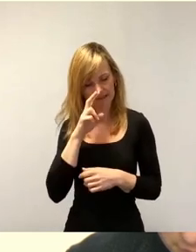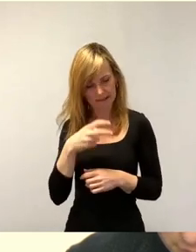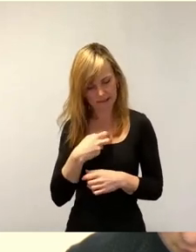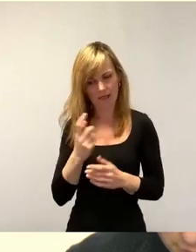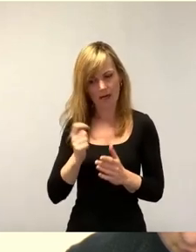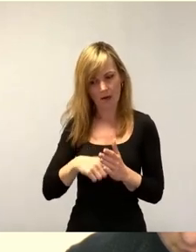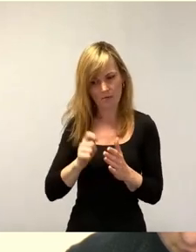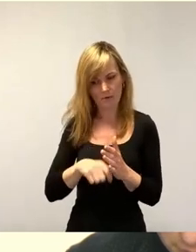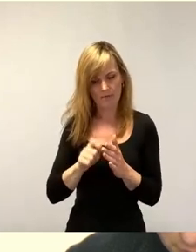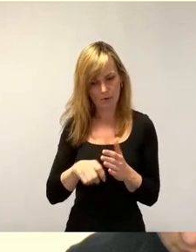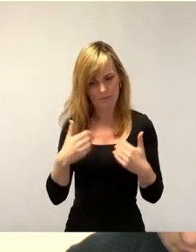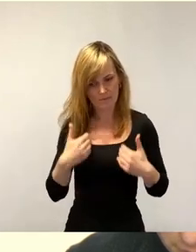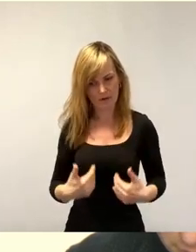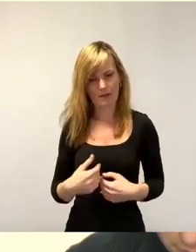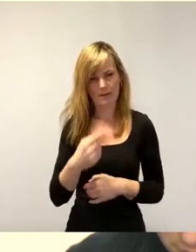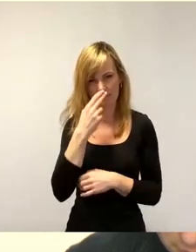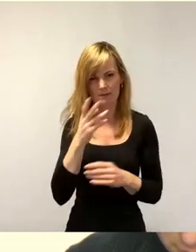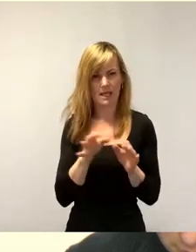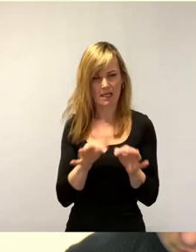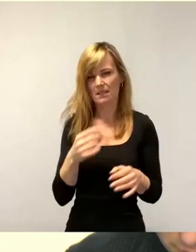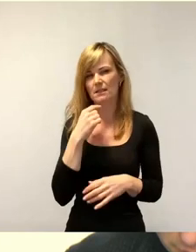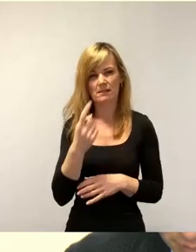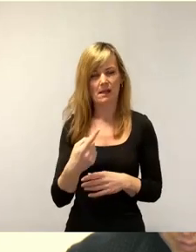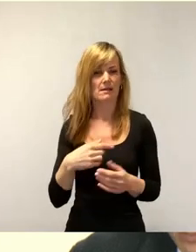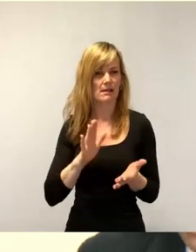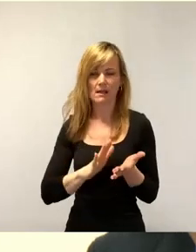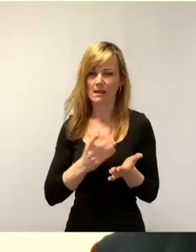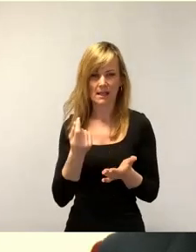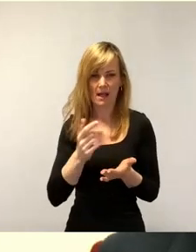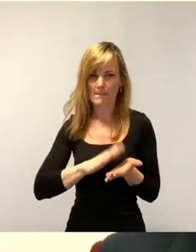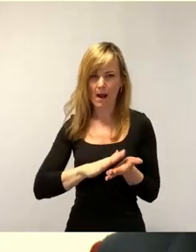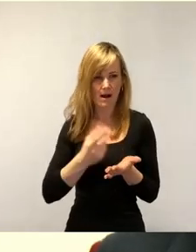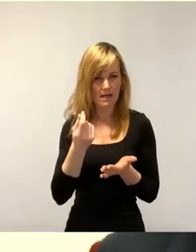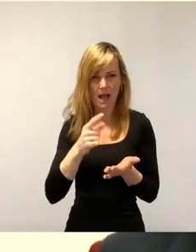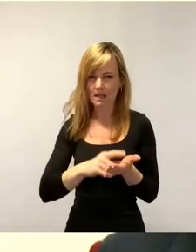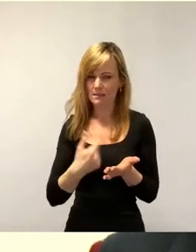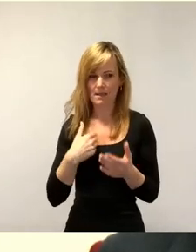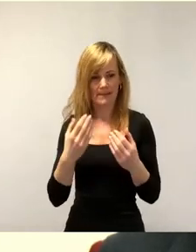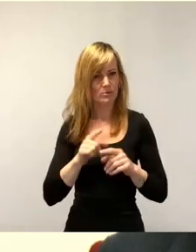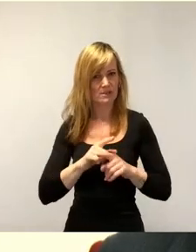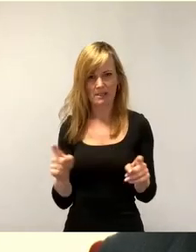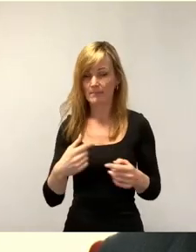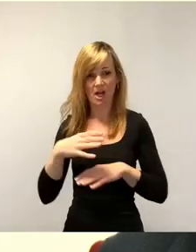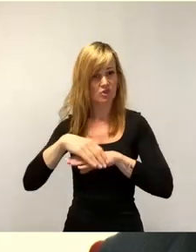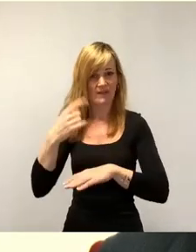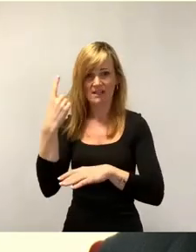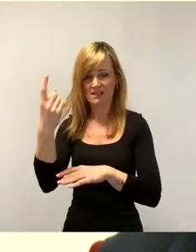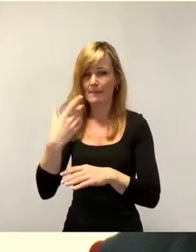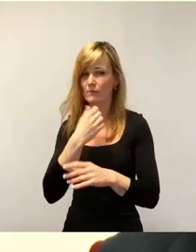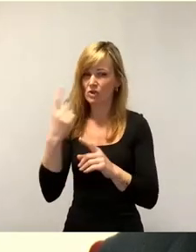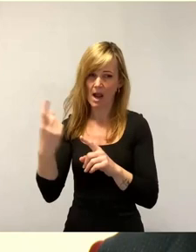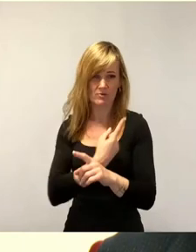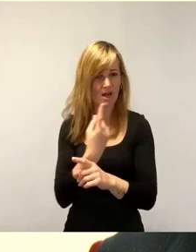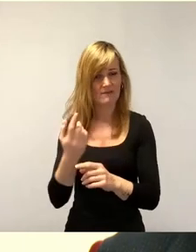ehrlich gesagt, ich nutze kein Bargeld mehr. Schweden will es ganz abschaffen. Fakt ist, dass die Asylgesetzgebung